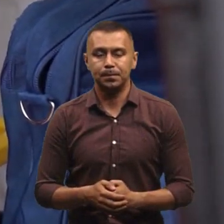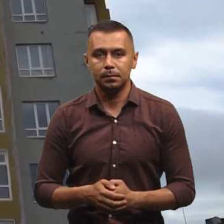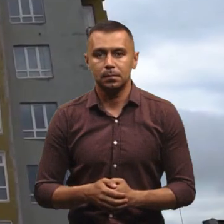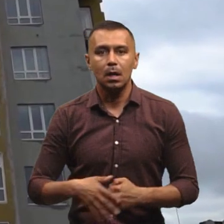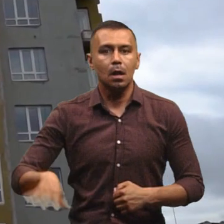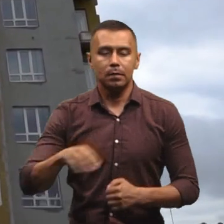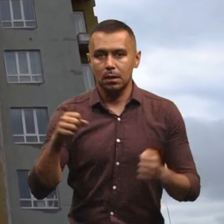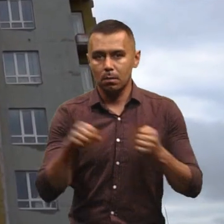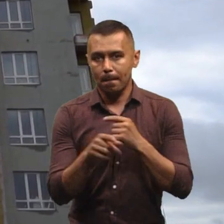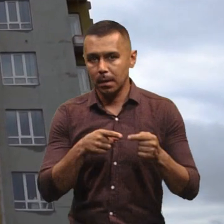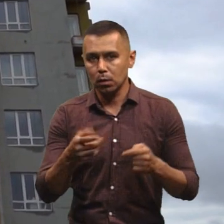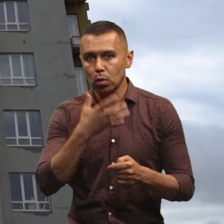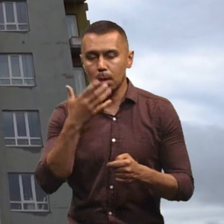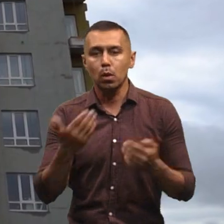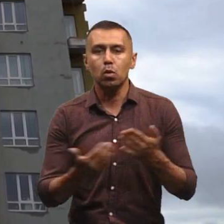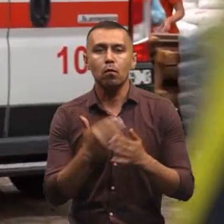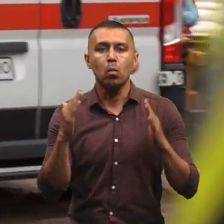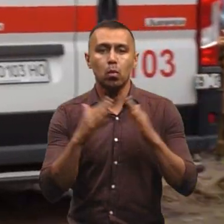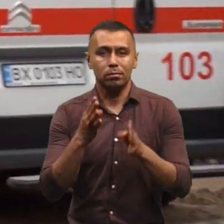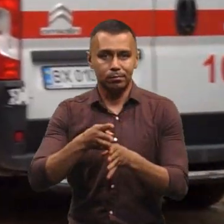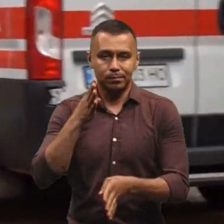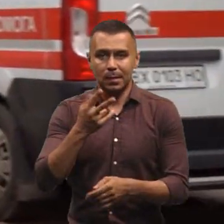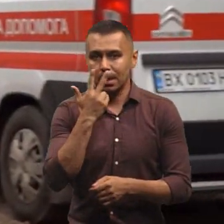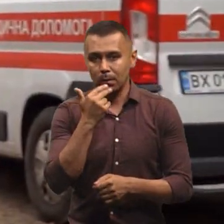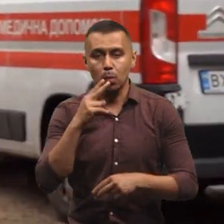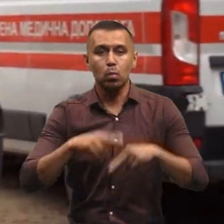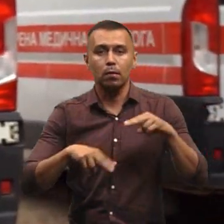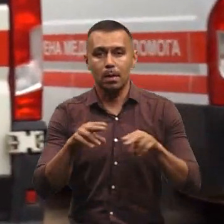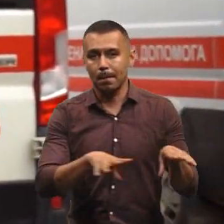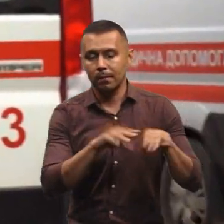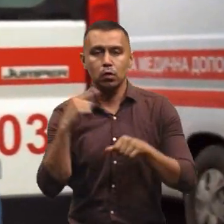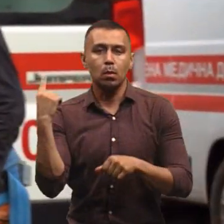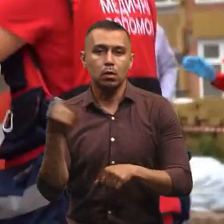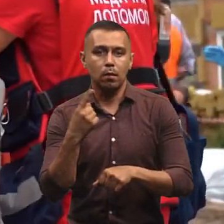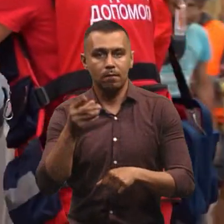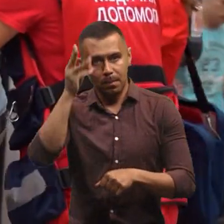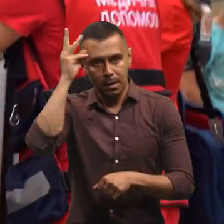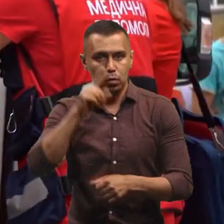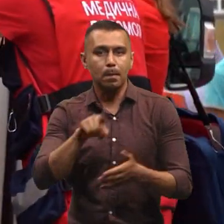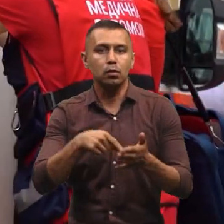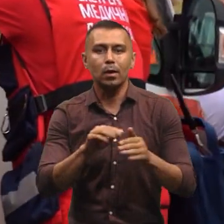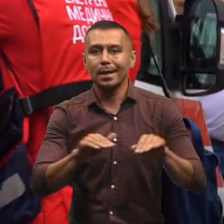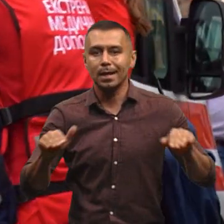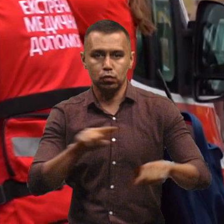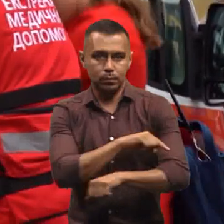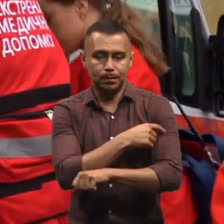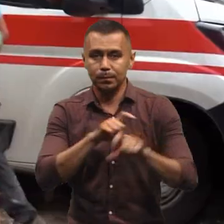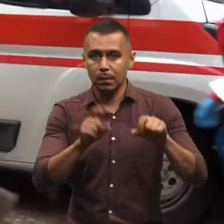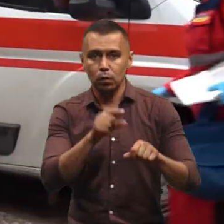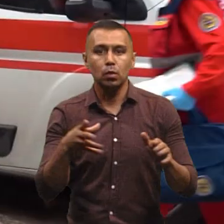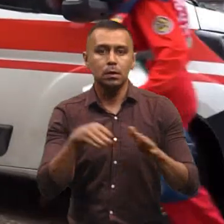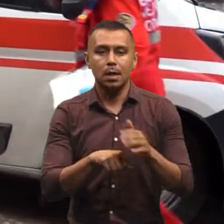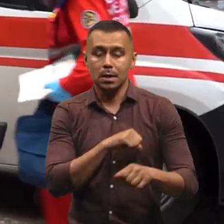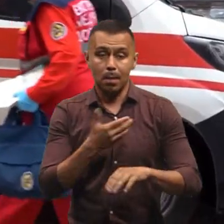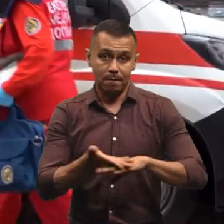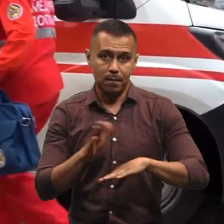Усі травмовані під час утеплення новобудови неповнолітні будівельники переведені з обласної в Хмельницьку міську дитячу лікарню. В тому числі й